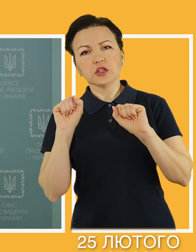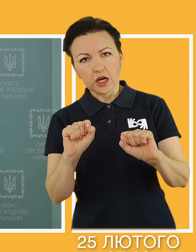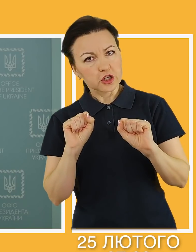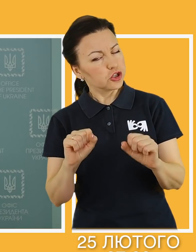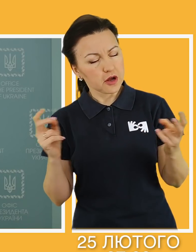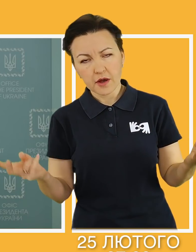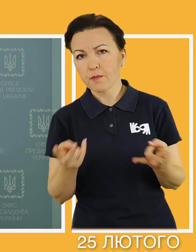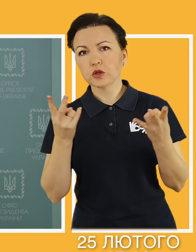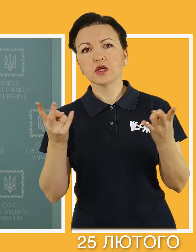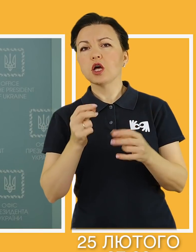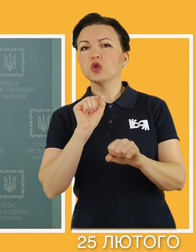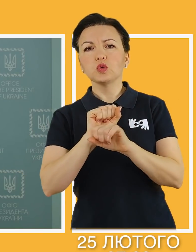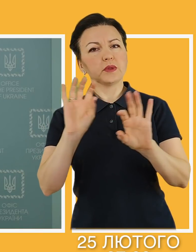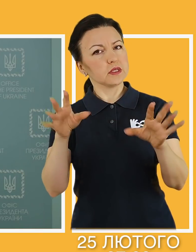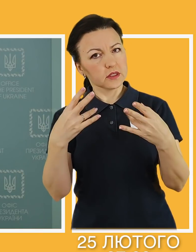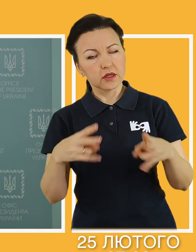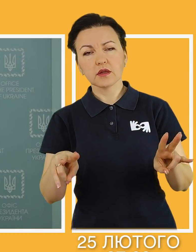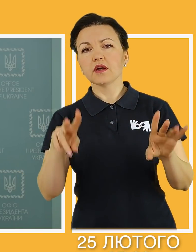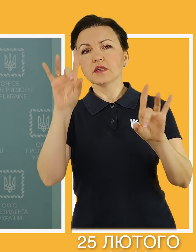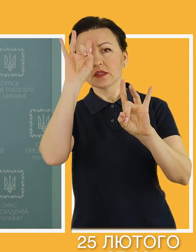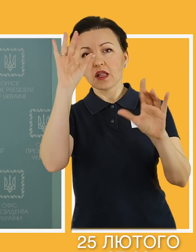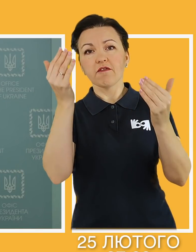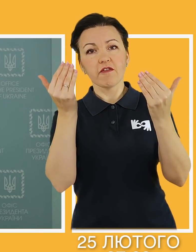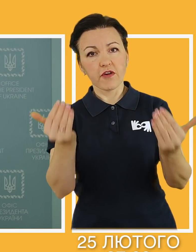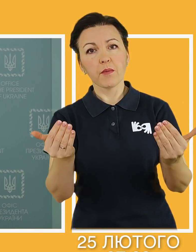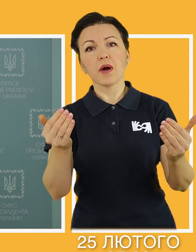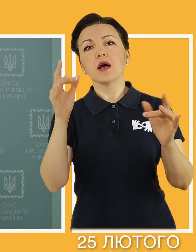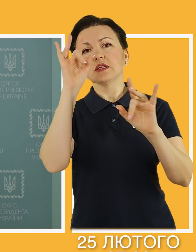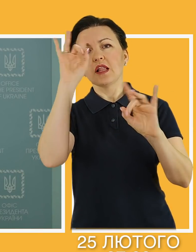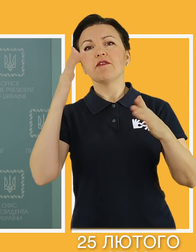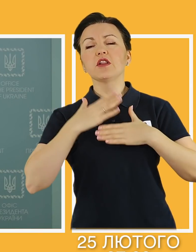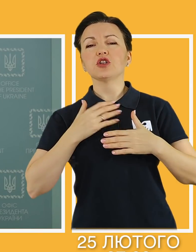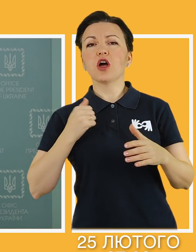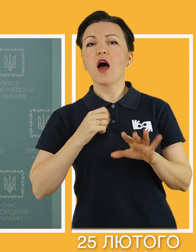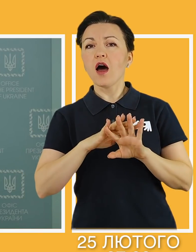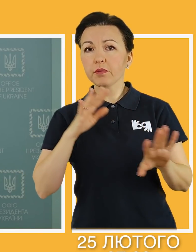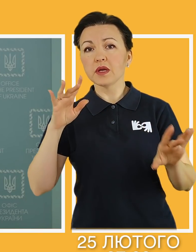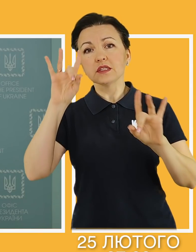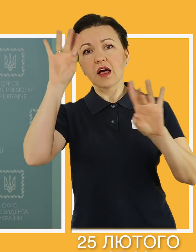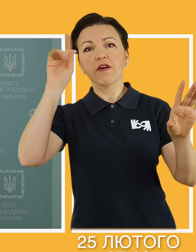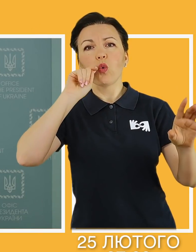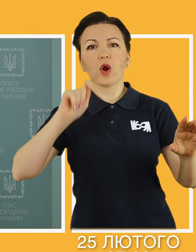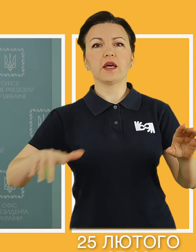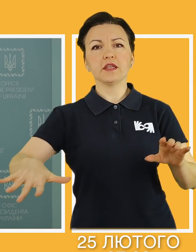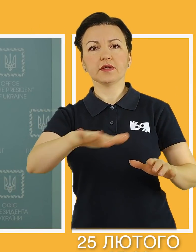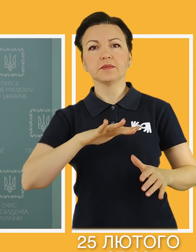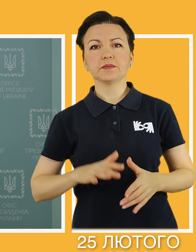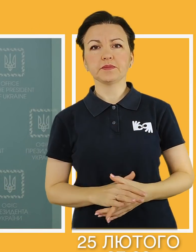захищаємось, не зупиняємось. Слава вам, слава нашій армії, слава Україні.